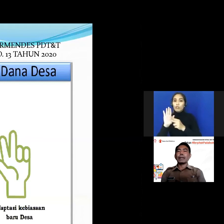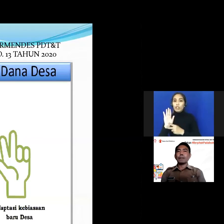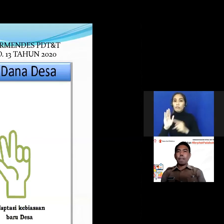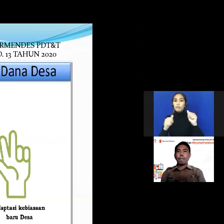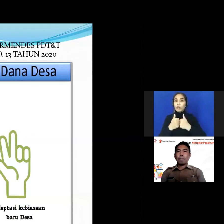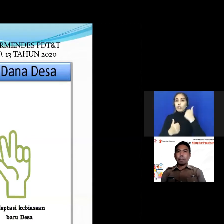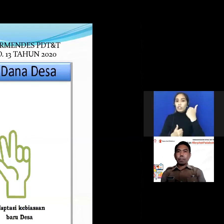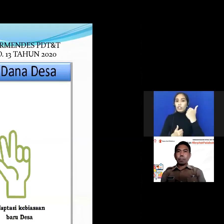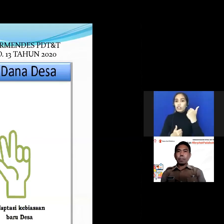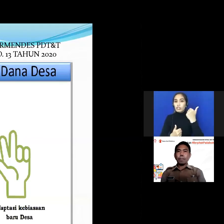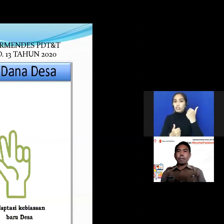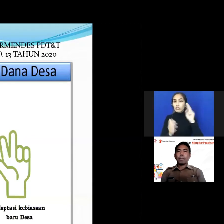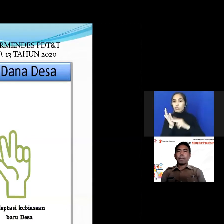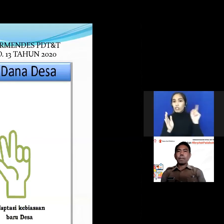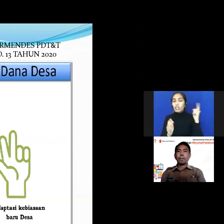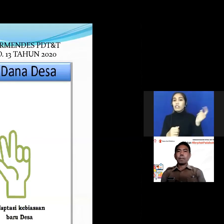desa next